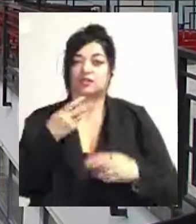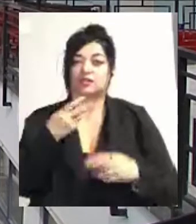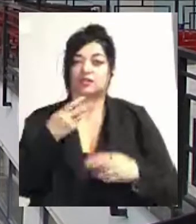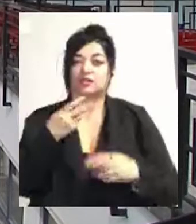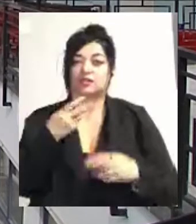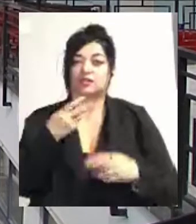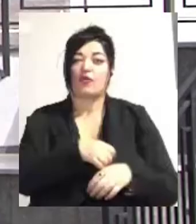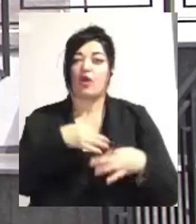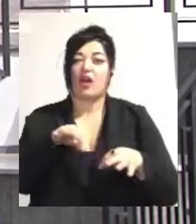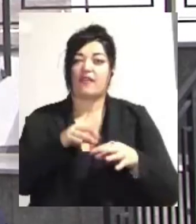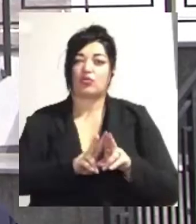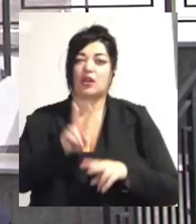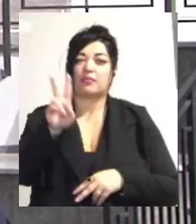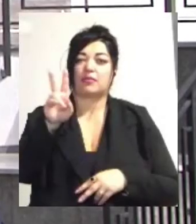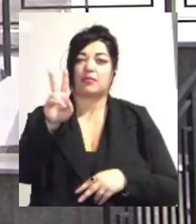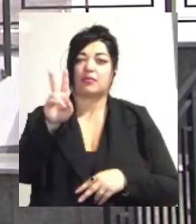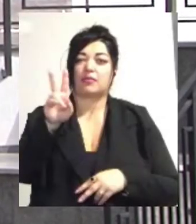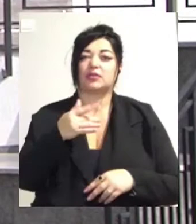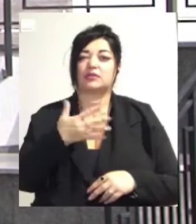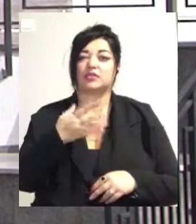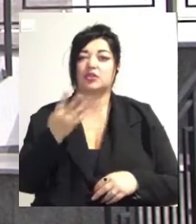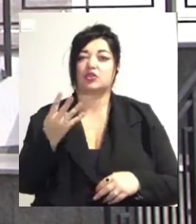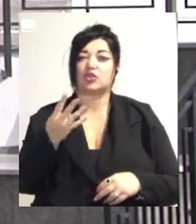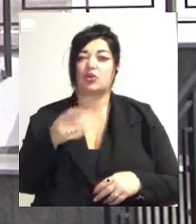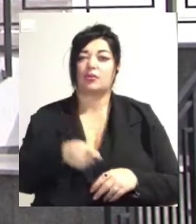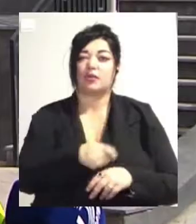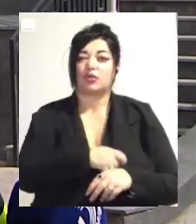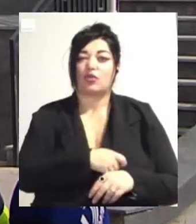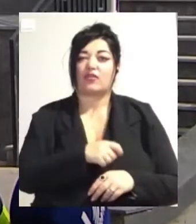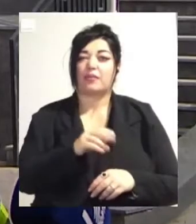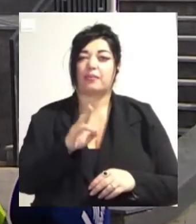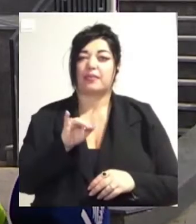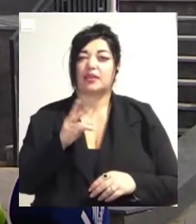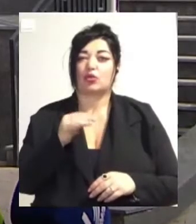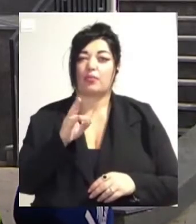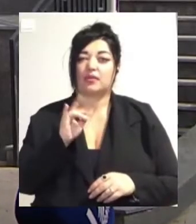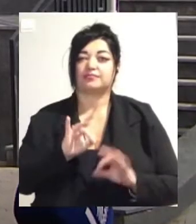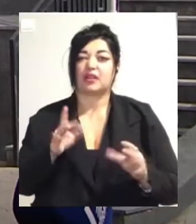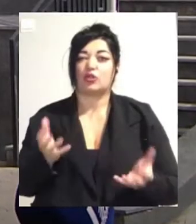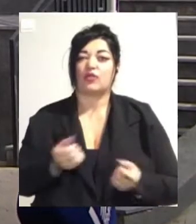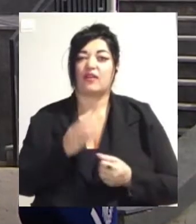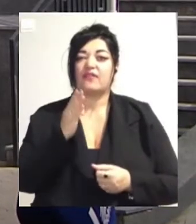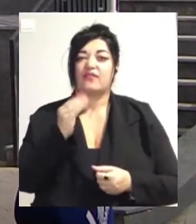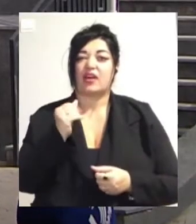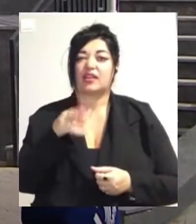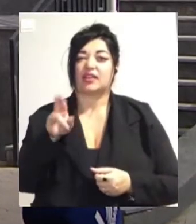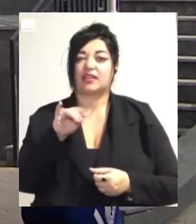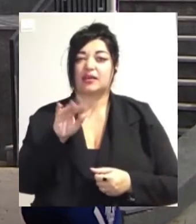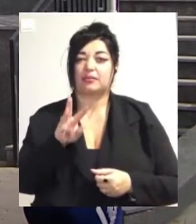-метровий підйомник, розповів рятувальник Вадим Люмінний. Ми навчилися проводити